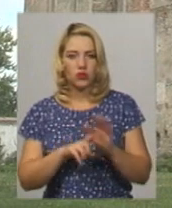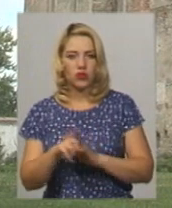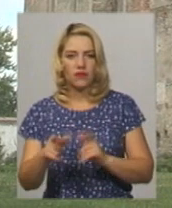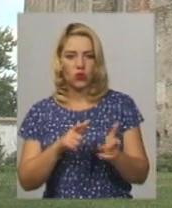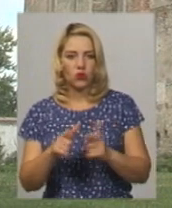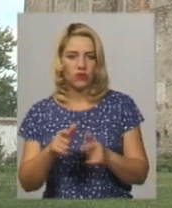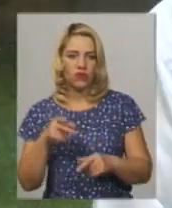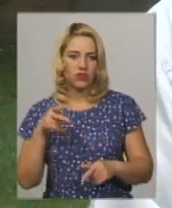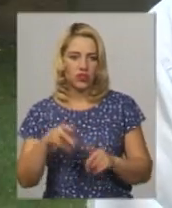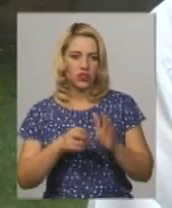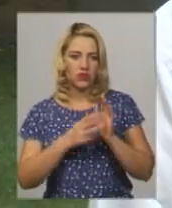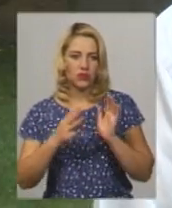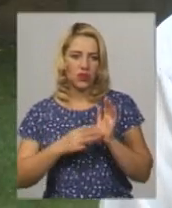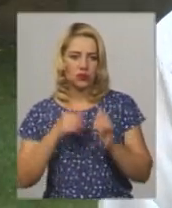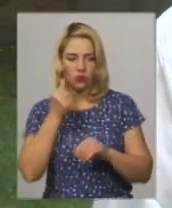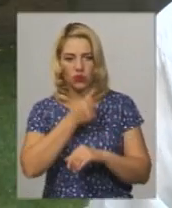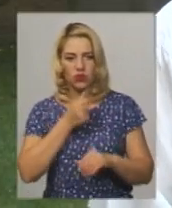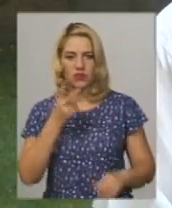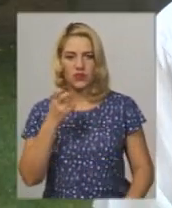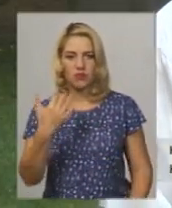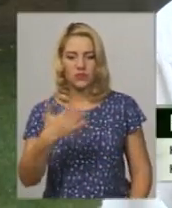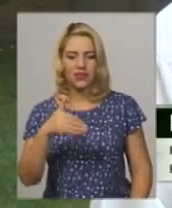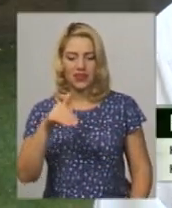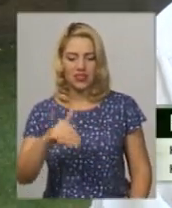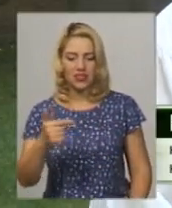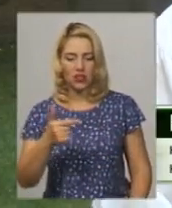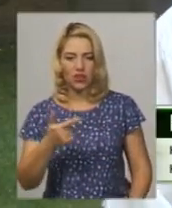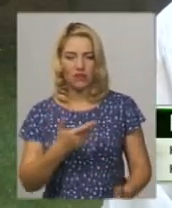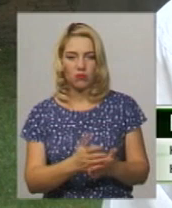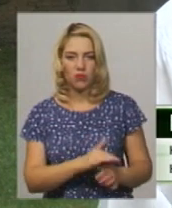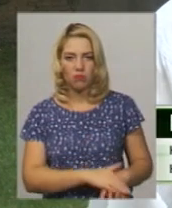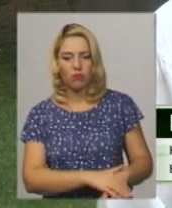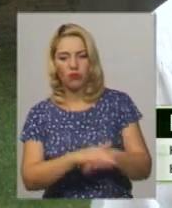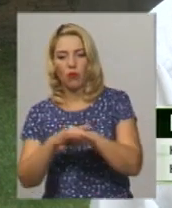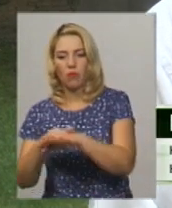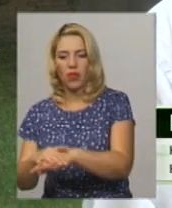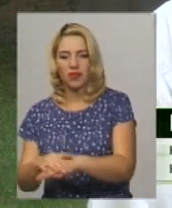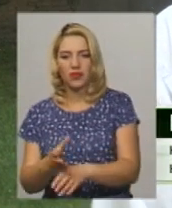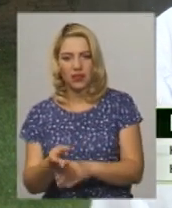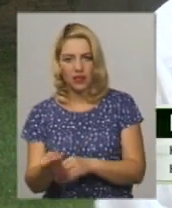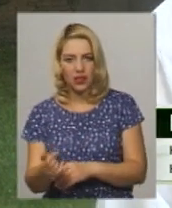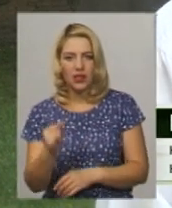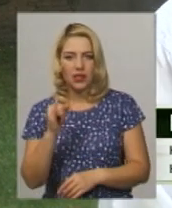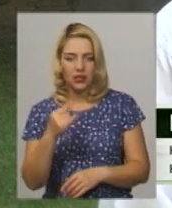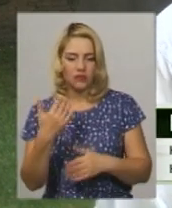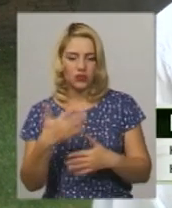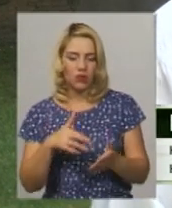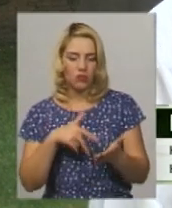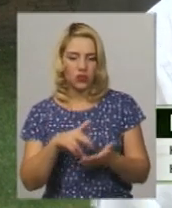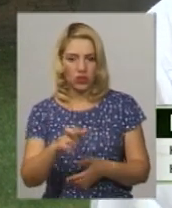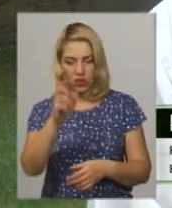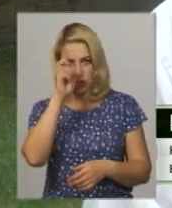2017 року. 250 тисяч гривень, які ми проплатили, ну і пройшли вже державну